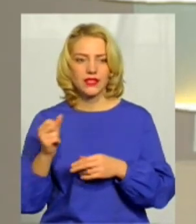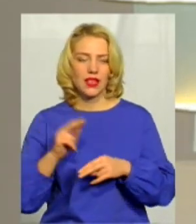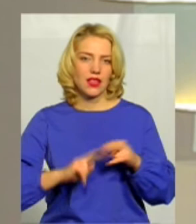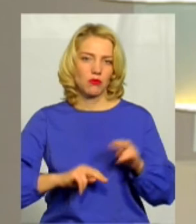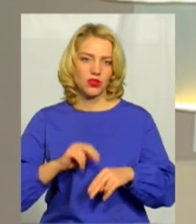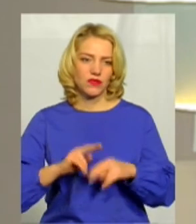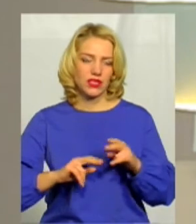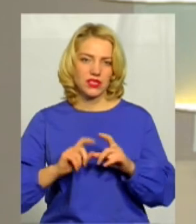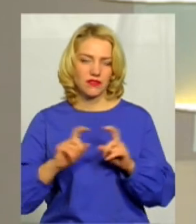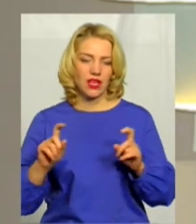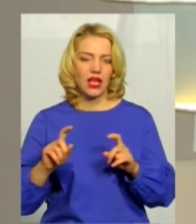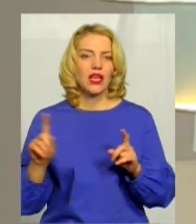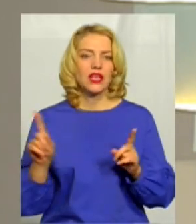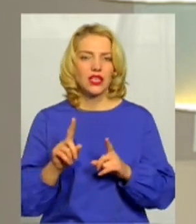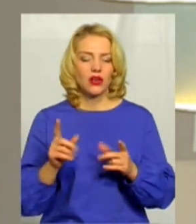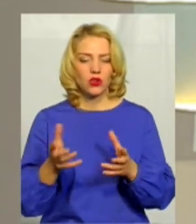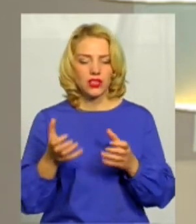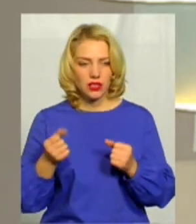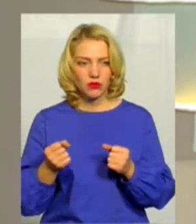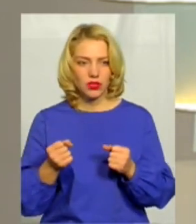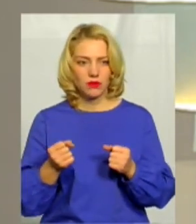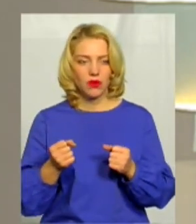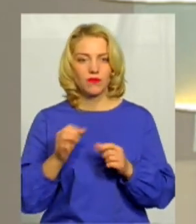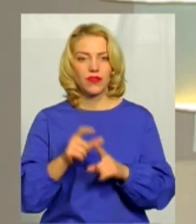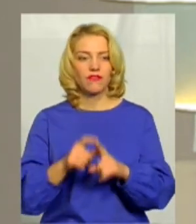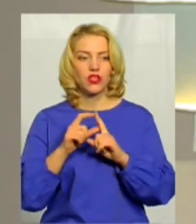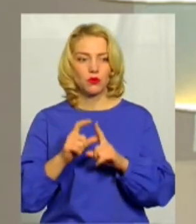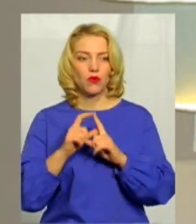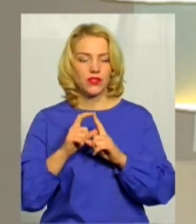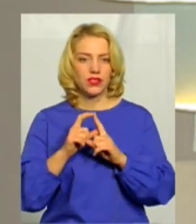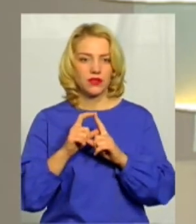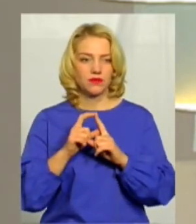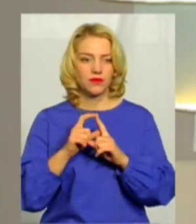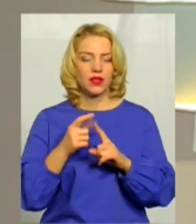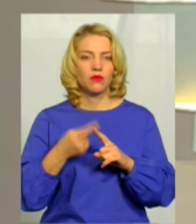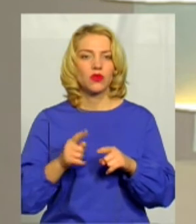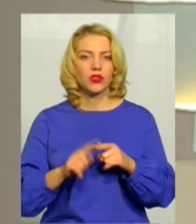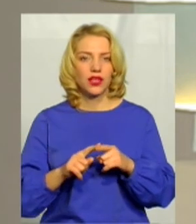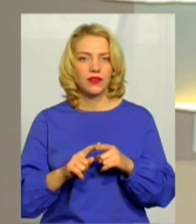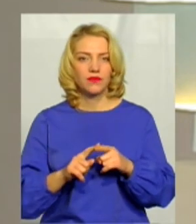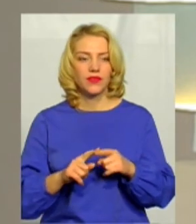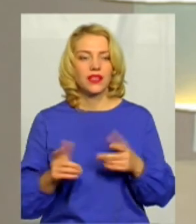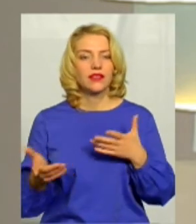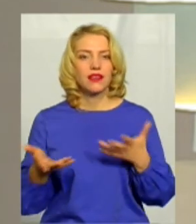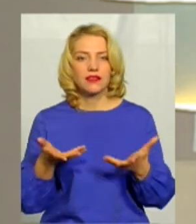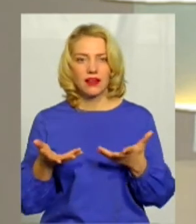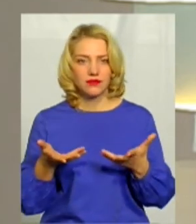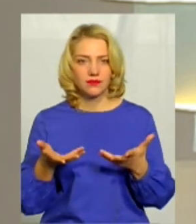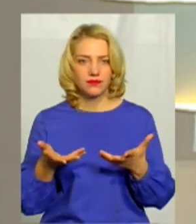будівництві, отримаємо відповіді про те, яка